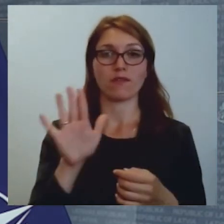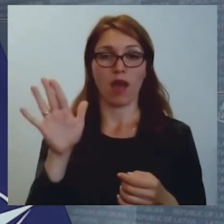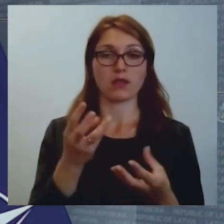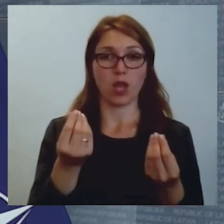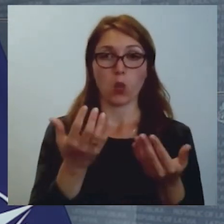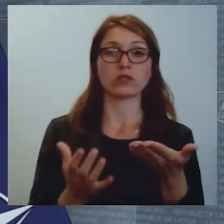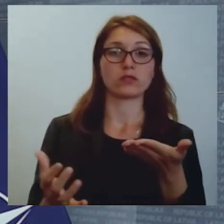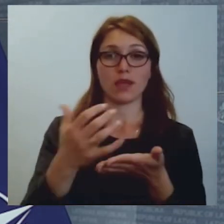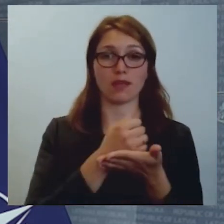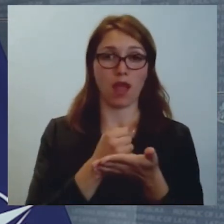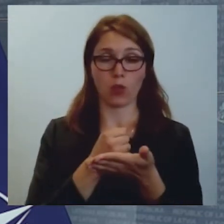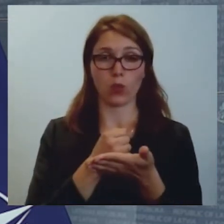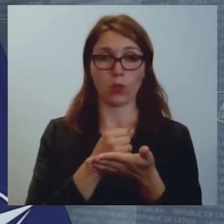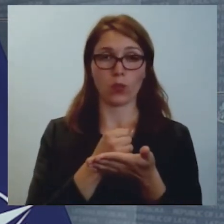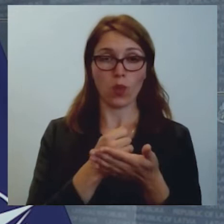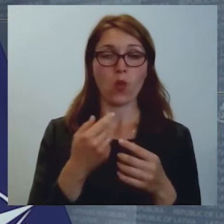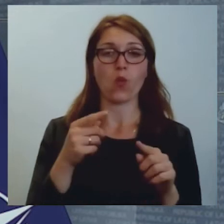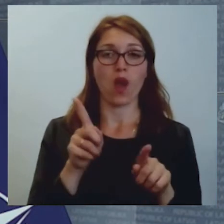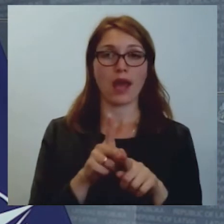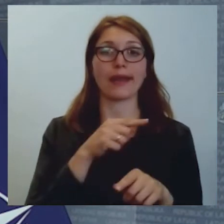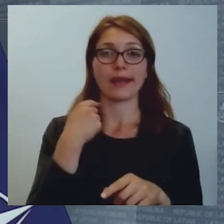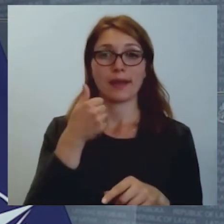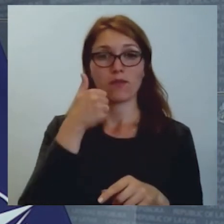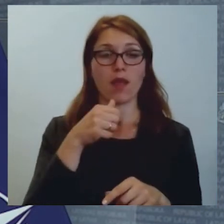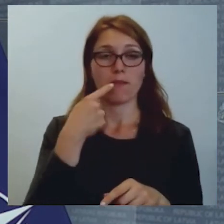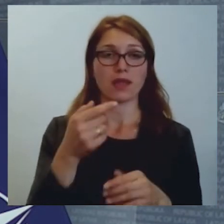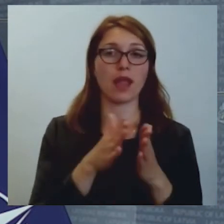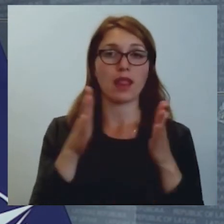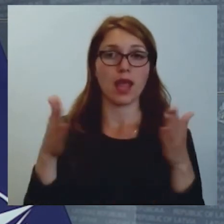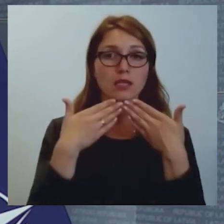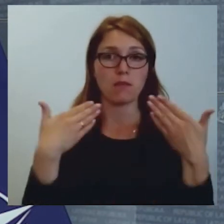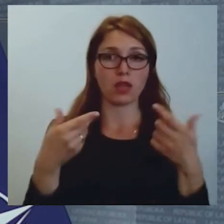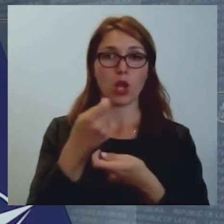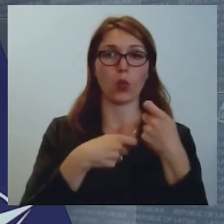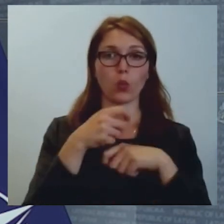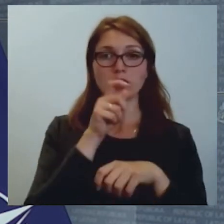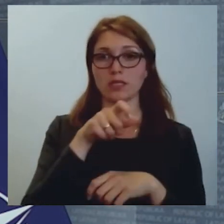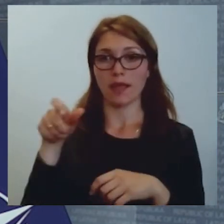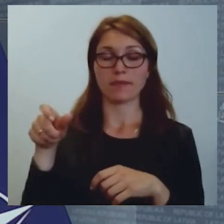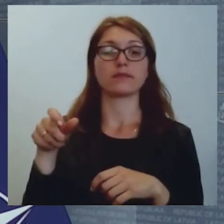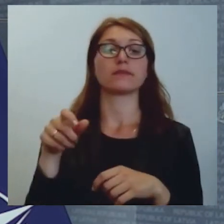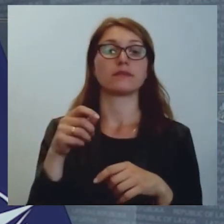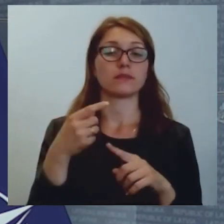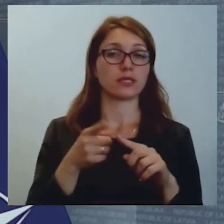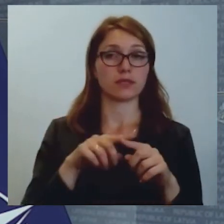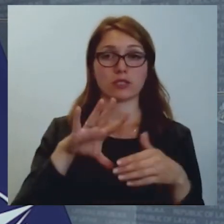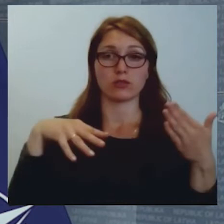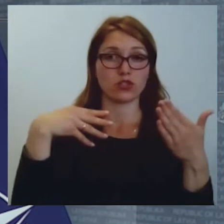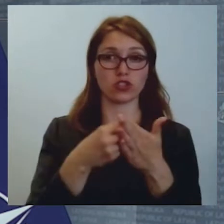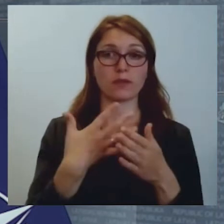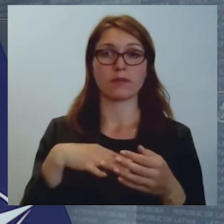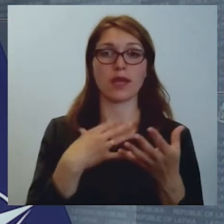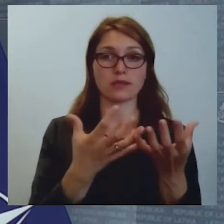mūsu valsts ieņēmumi. Šeit es gribētu vēlreiz pateikt lielu paldies uzņēmējiem, jo līdz šim mēs esam